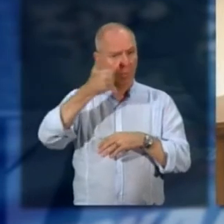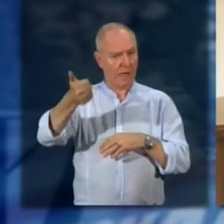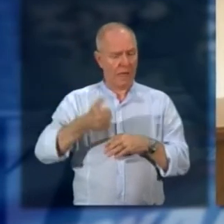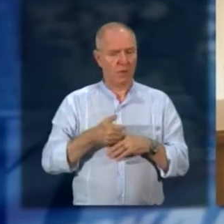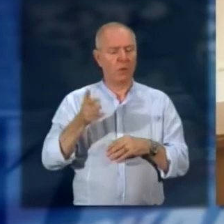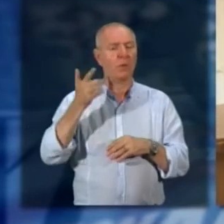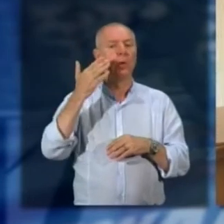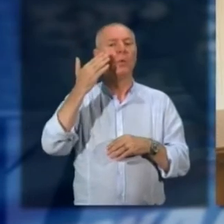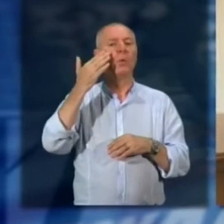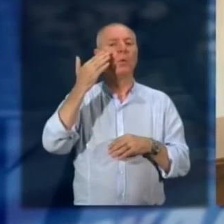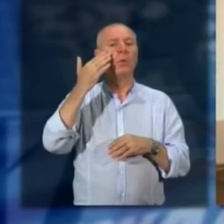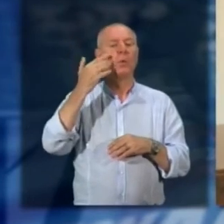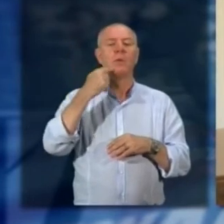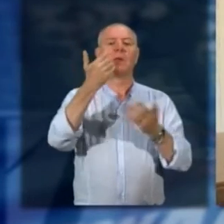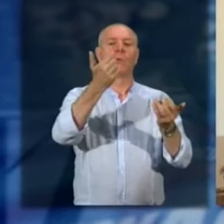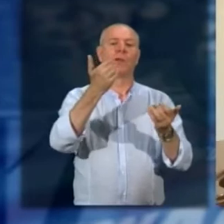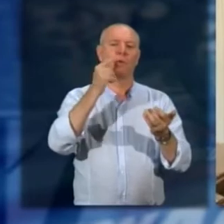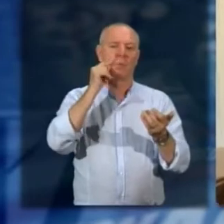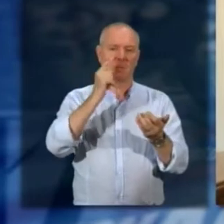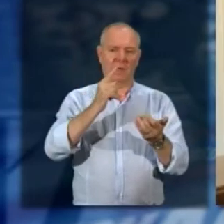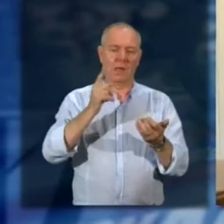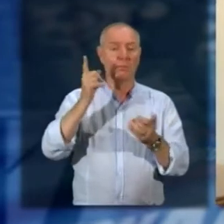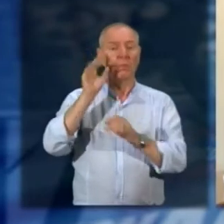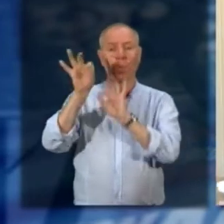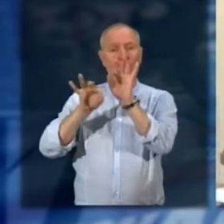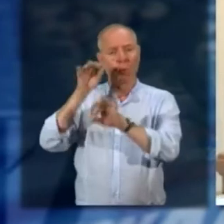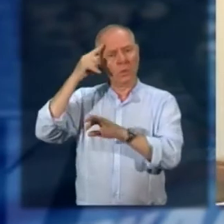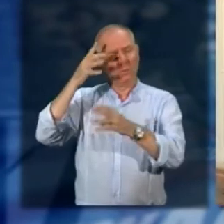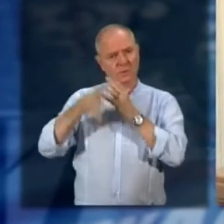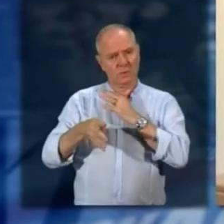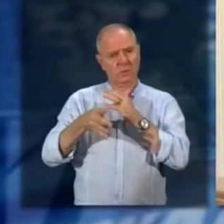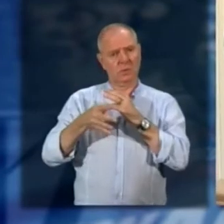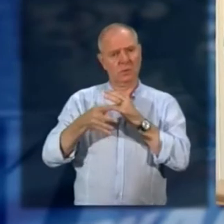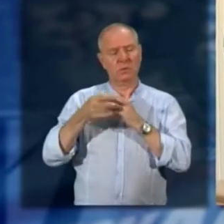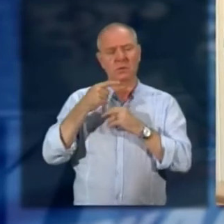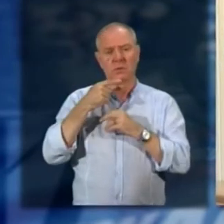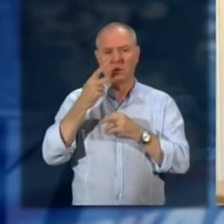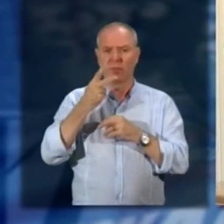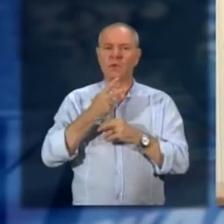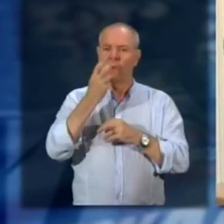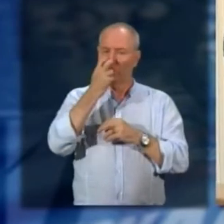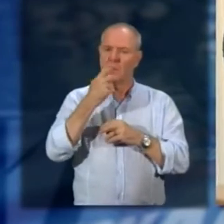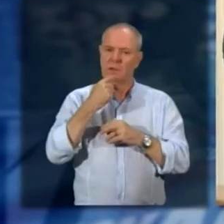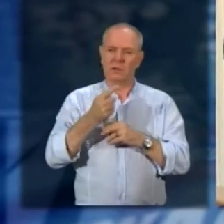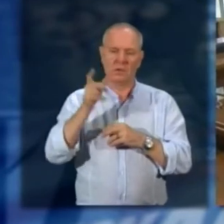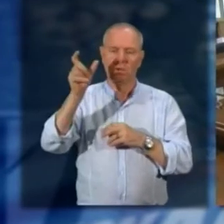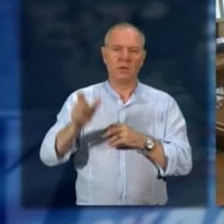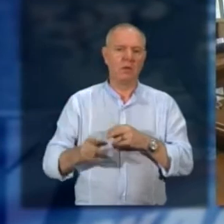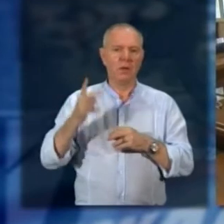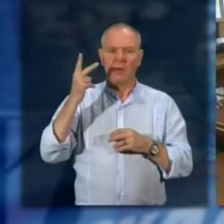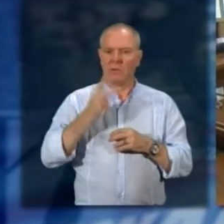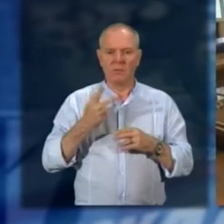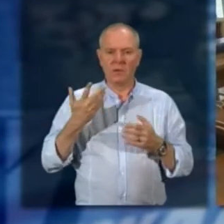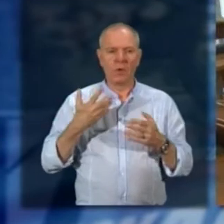Tacchini ha salutato brevemente il padre. È sottoposto a cure psichiatriche, sotto farmaci e, come riferisce l'avvocato Pipicelli, non si capacita dell